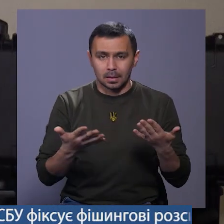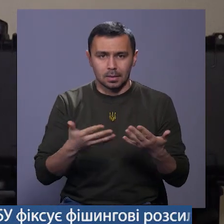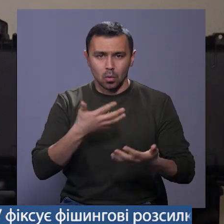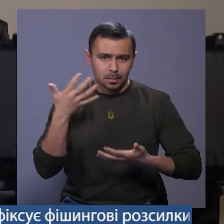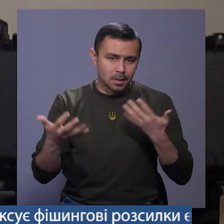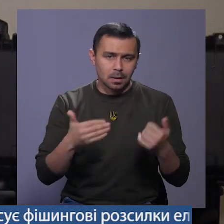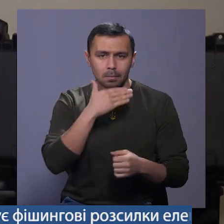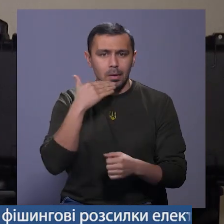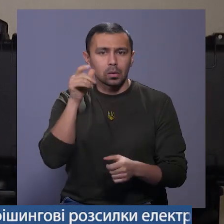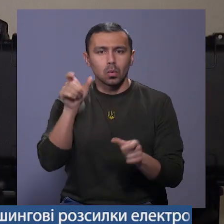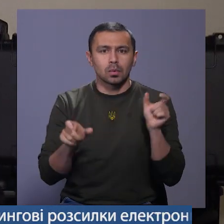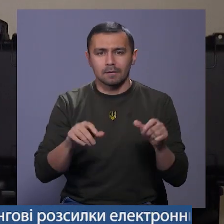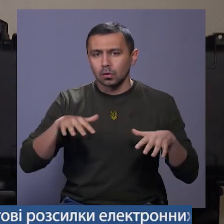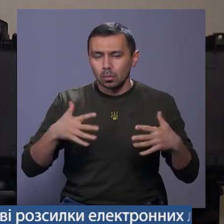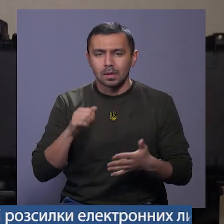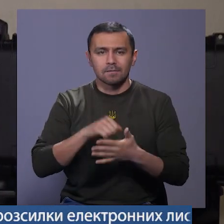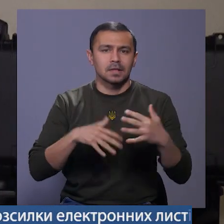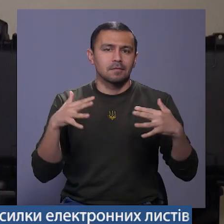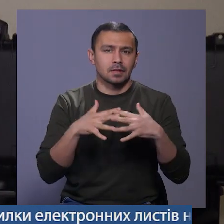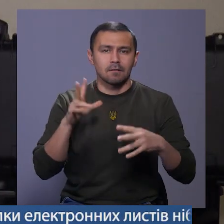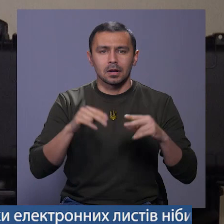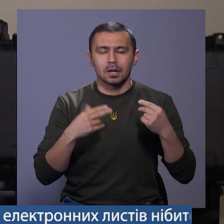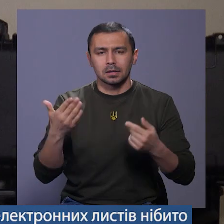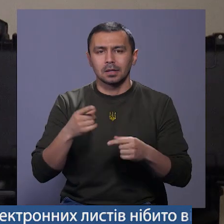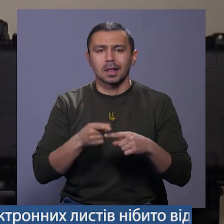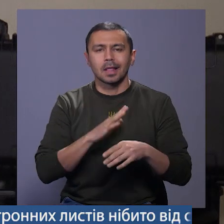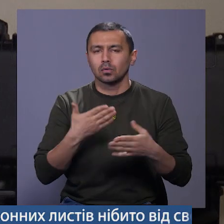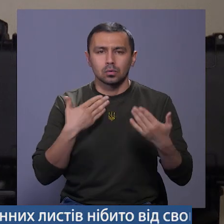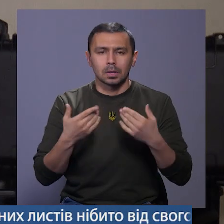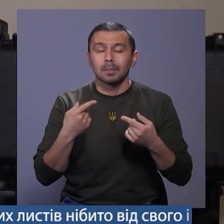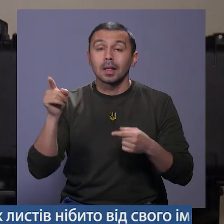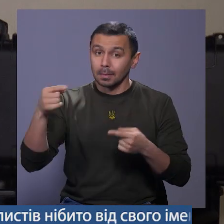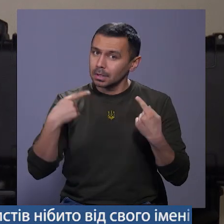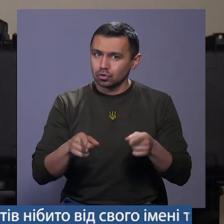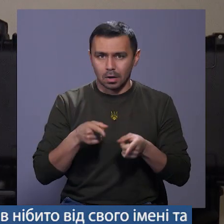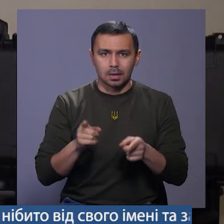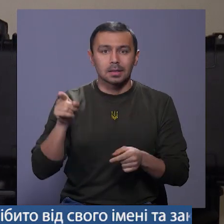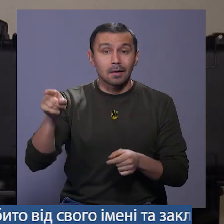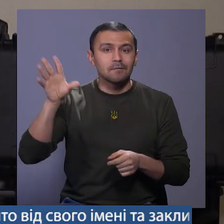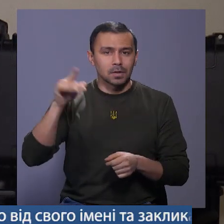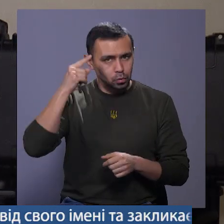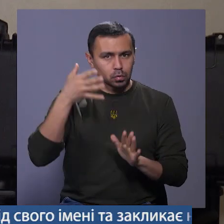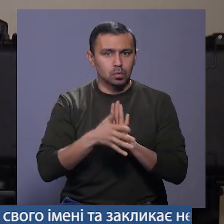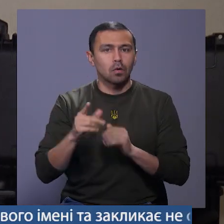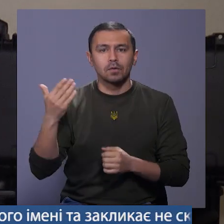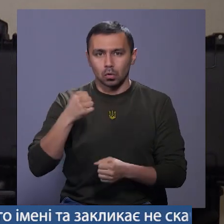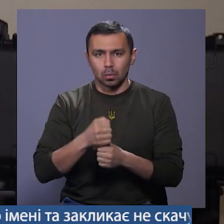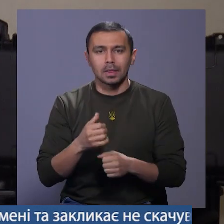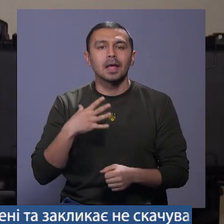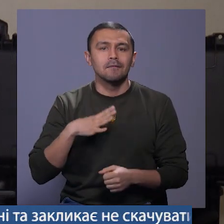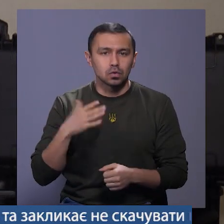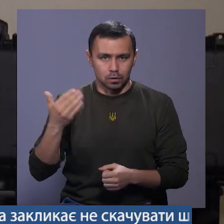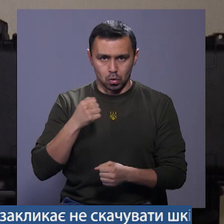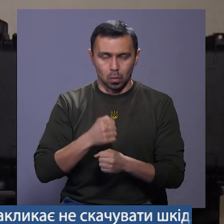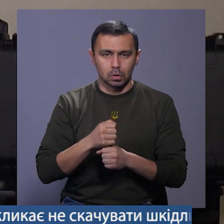людей, як вони кажуть, втомилися від війни, я вважаю, це їх не стосується, там інша реальність. Там всі розуміють, що вони роблять, заради чого вони